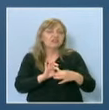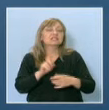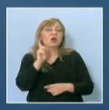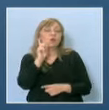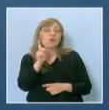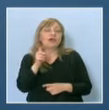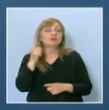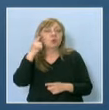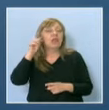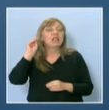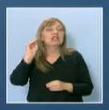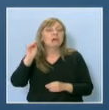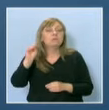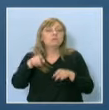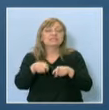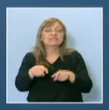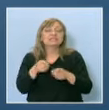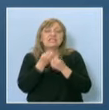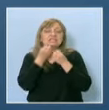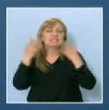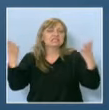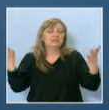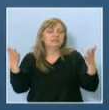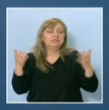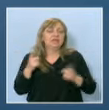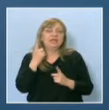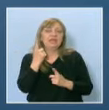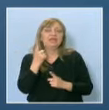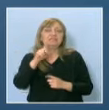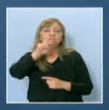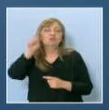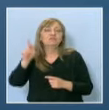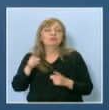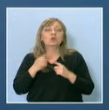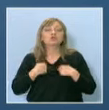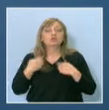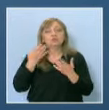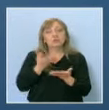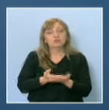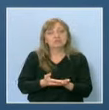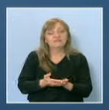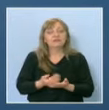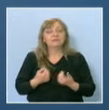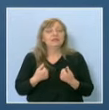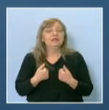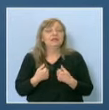все още ни напомня за тези събития. Един от въпросите, които ние поставихме в нашата продукция е дали човечеството